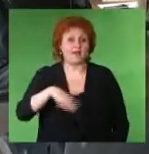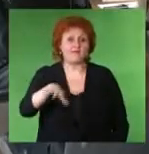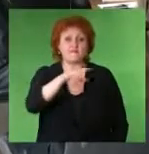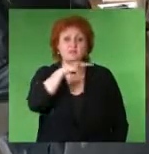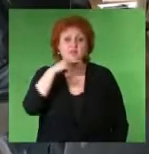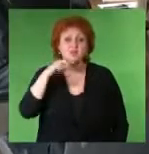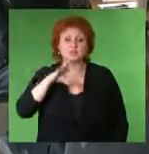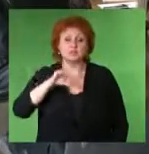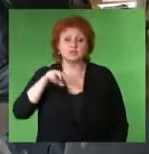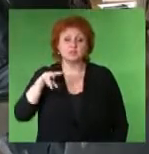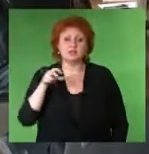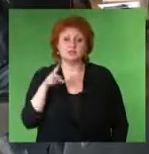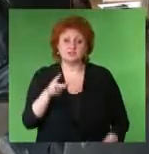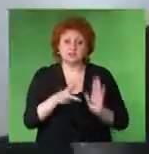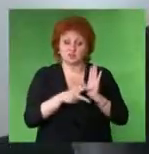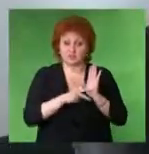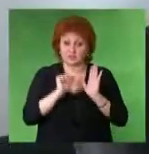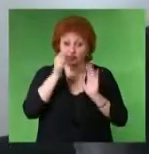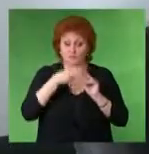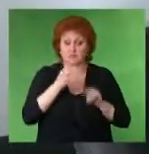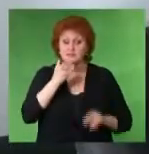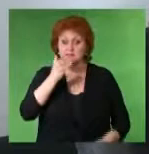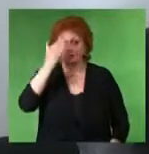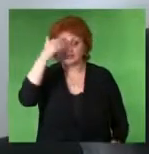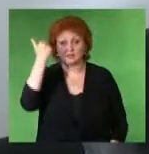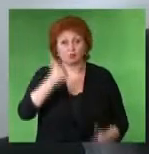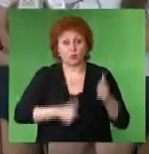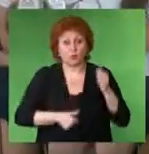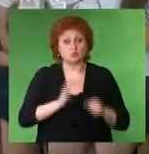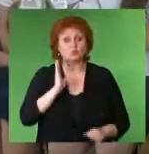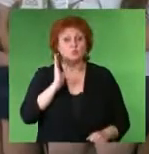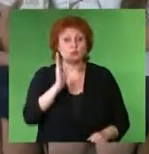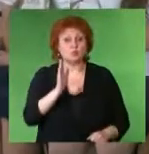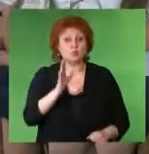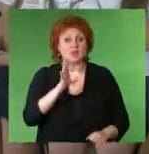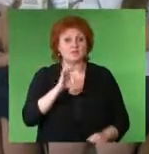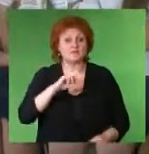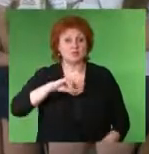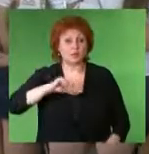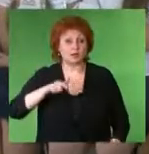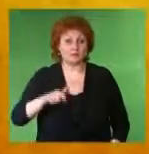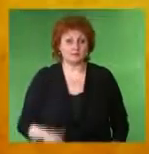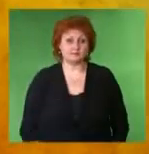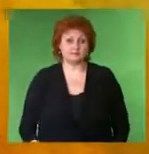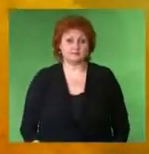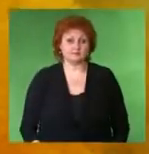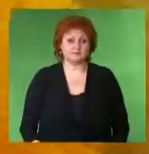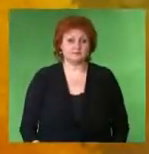Московского и Всея Руси Кирилла с 2008 года Этим летом конкурс традиционно состоится в Симферополе